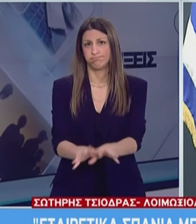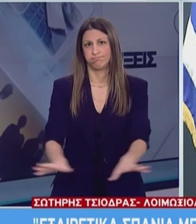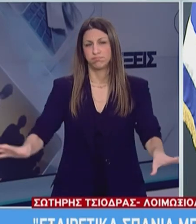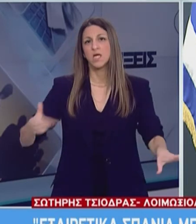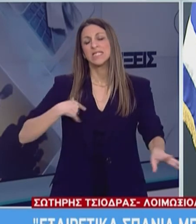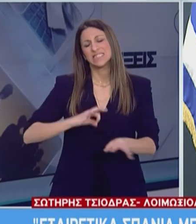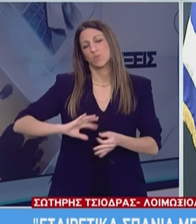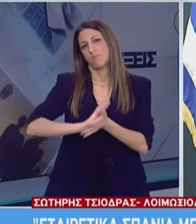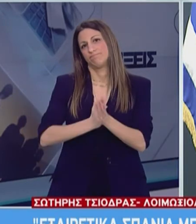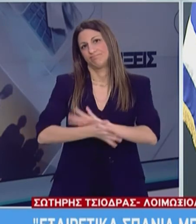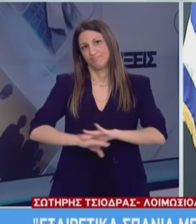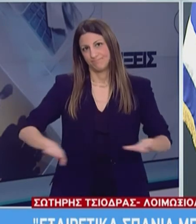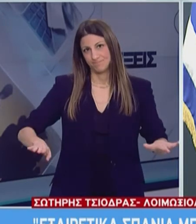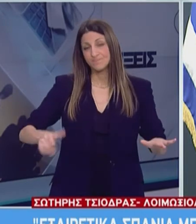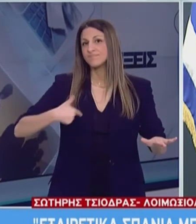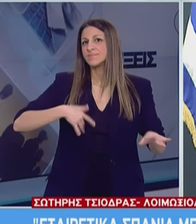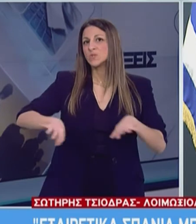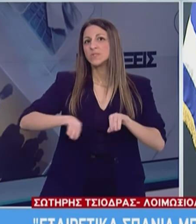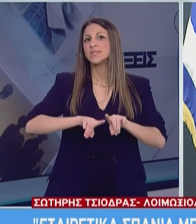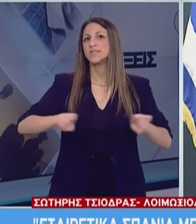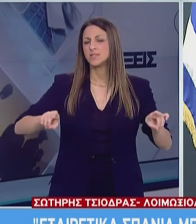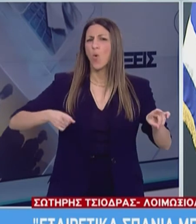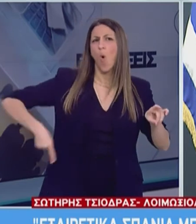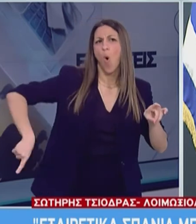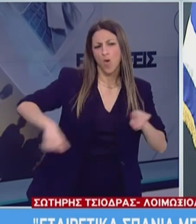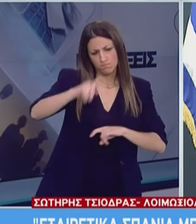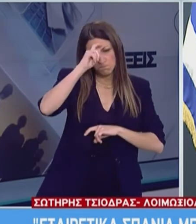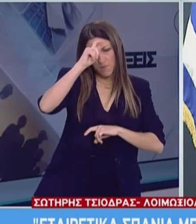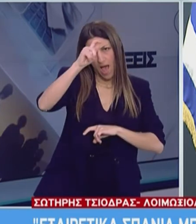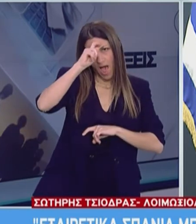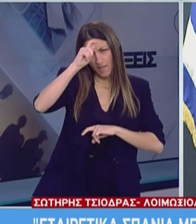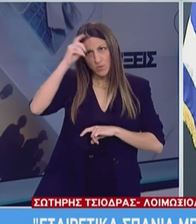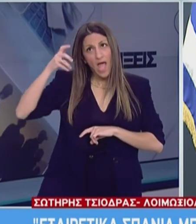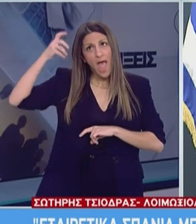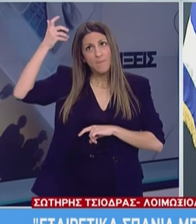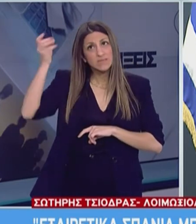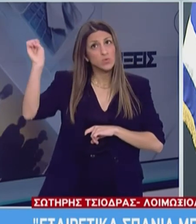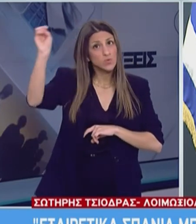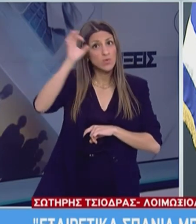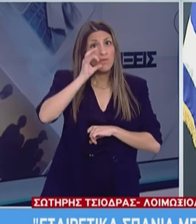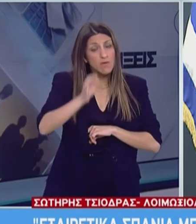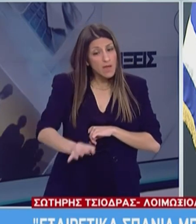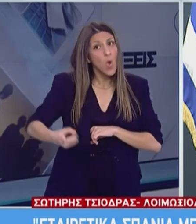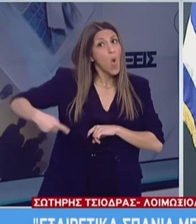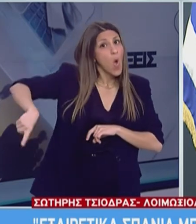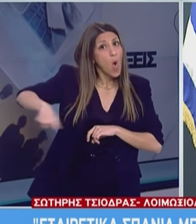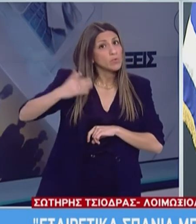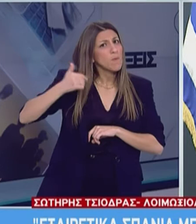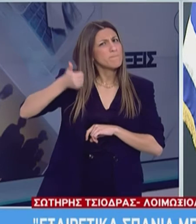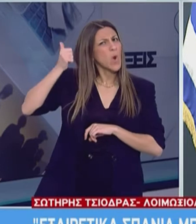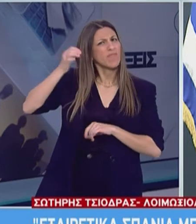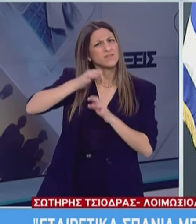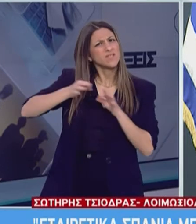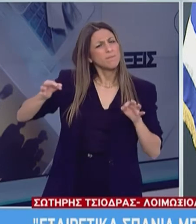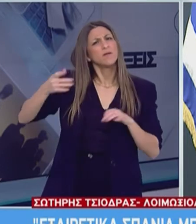διέλει. Η στρατηγική μας, όπως παραδέχονται όλοι οι άγκριτοι συνάδελφοι με τους οποίους επικοινωνούμε στο εξωτερικό όπως σας ανέλησα προχθές με τη